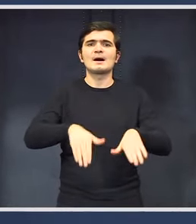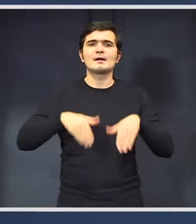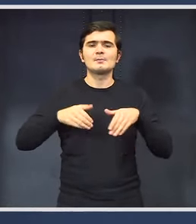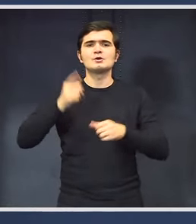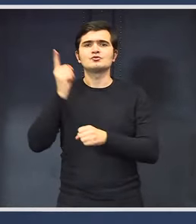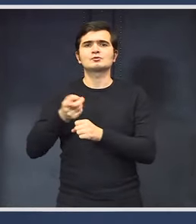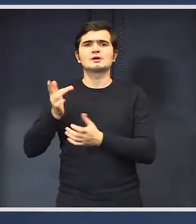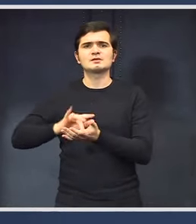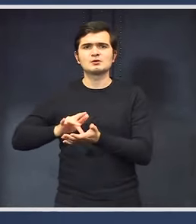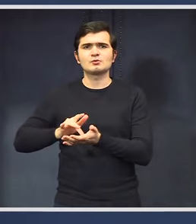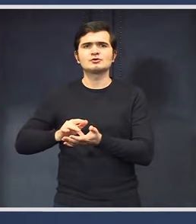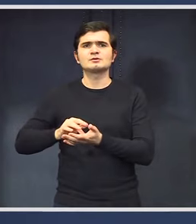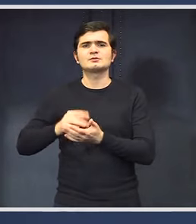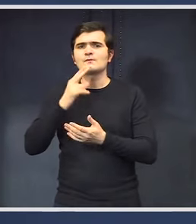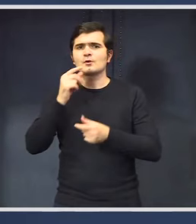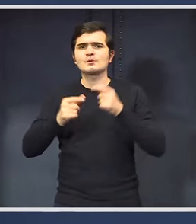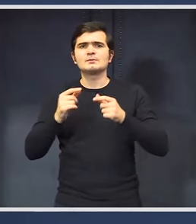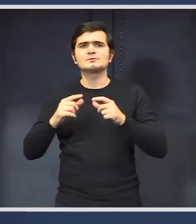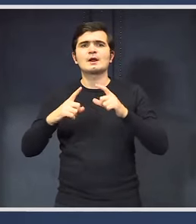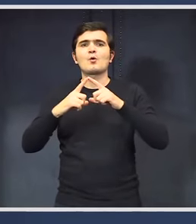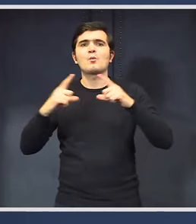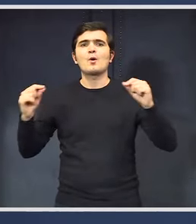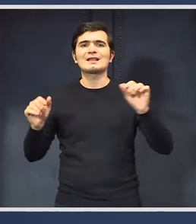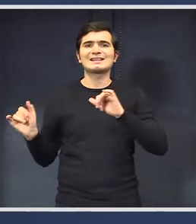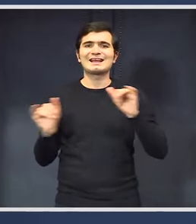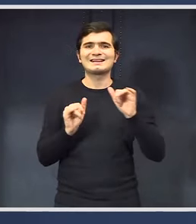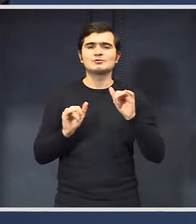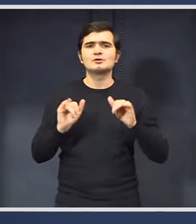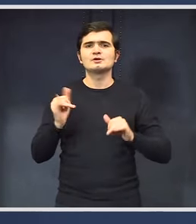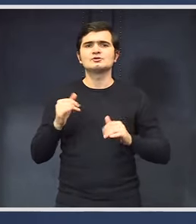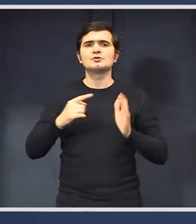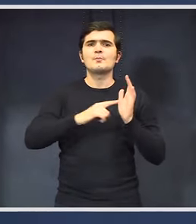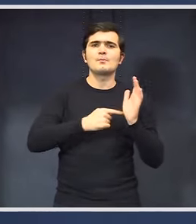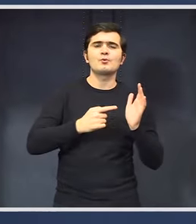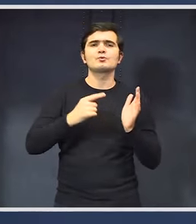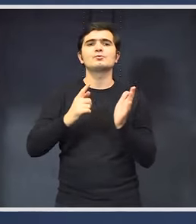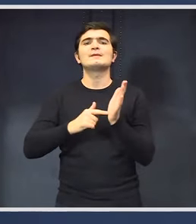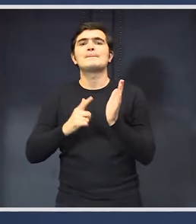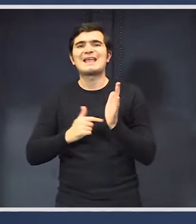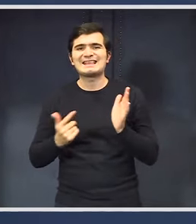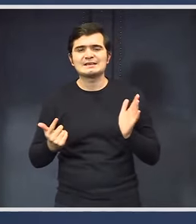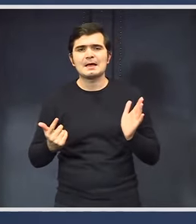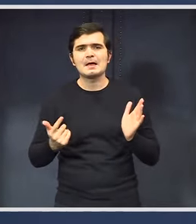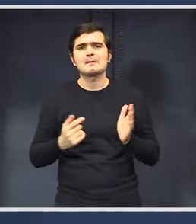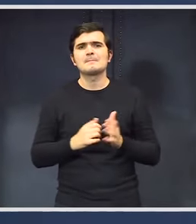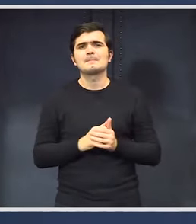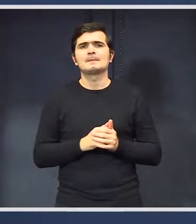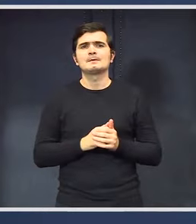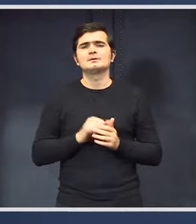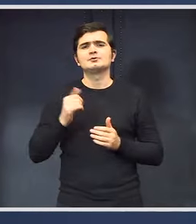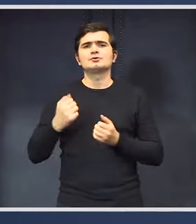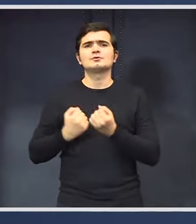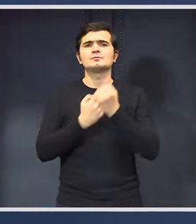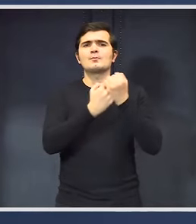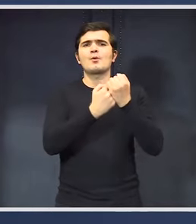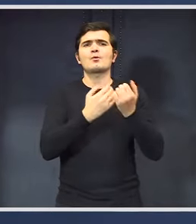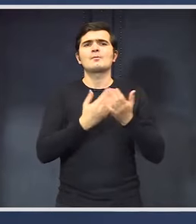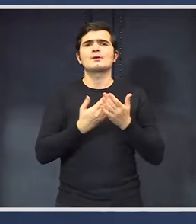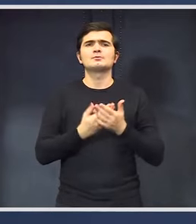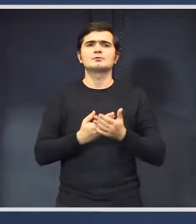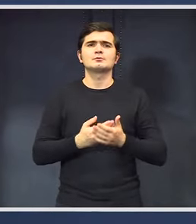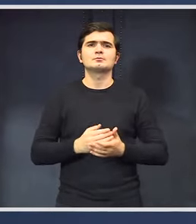urgență sunt voucherele și punct de pensie și sporuri pentru